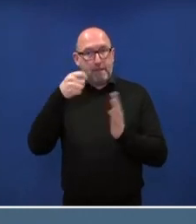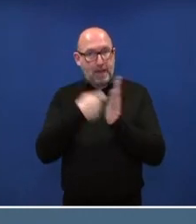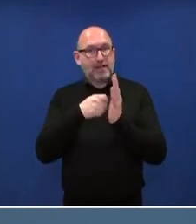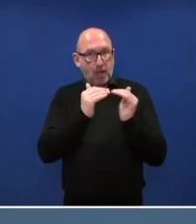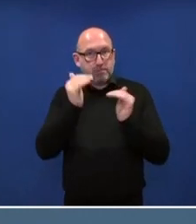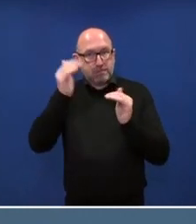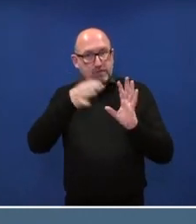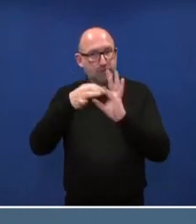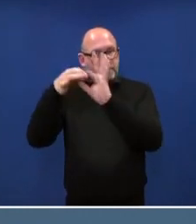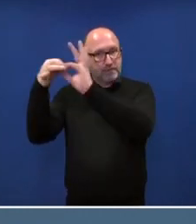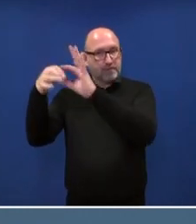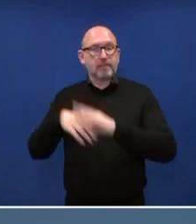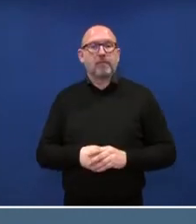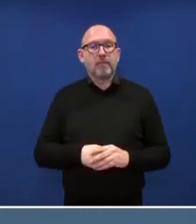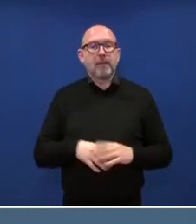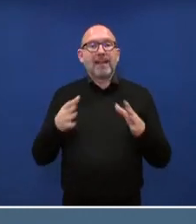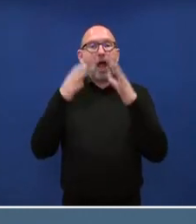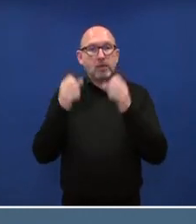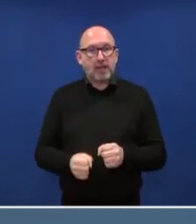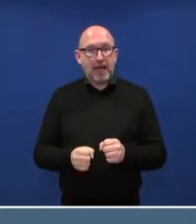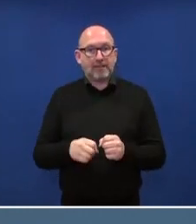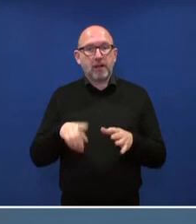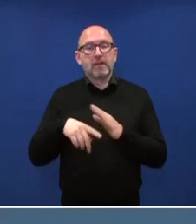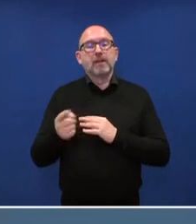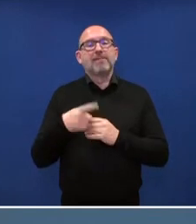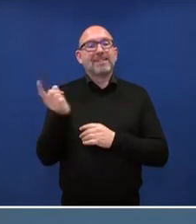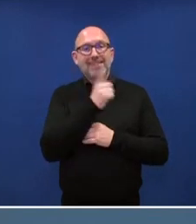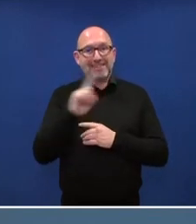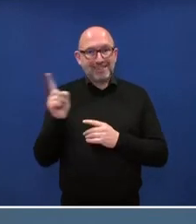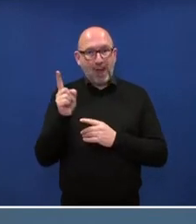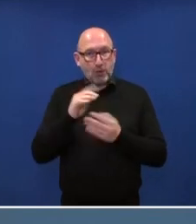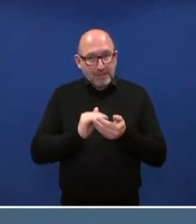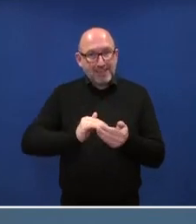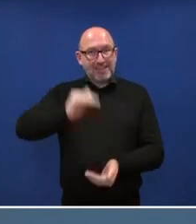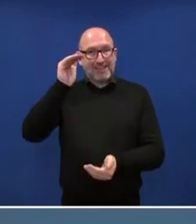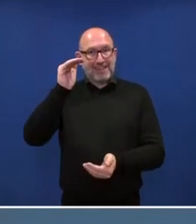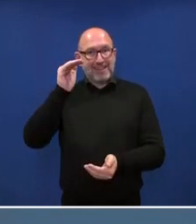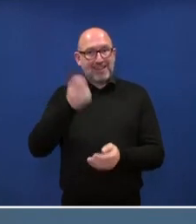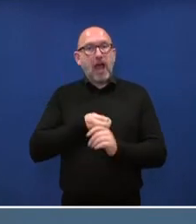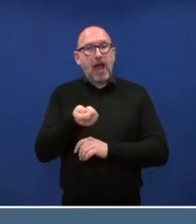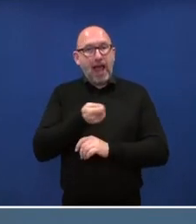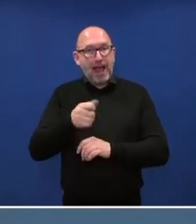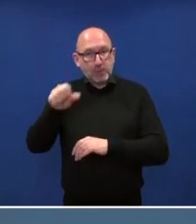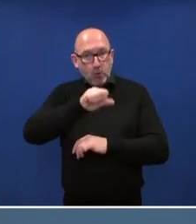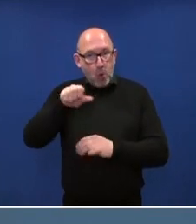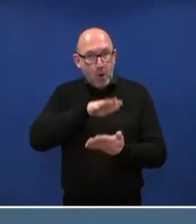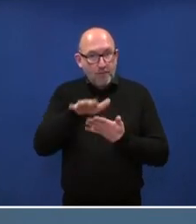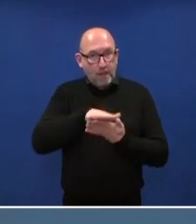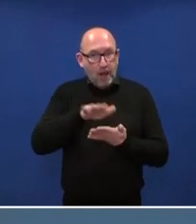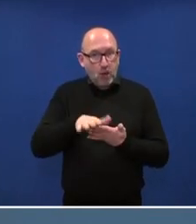Ein Haushalt, der pro Jahr 1.000 Liter Heizöl verbraucht, der wird, so unsere